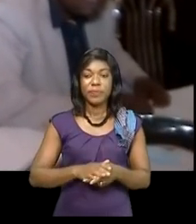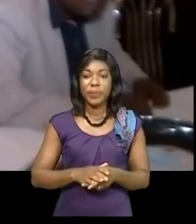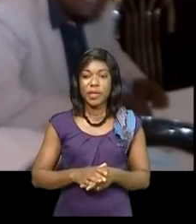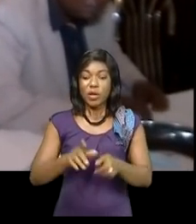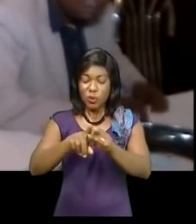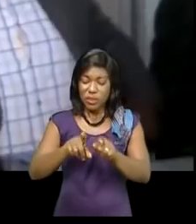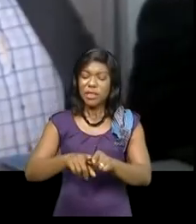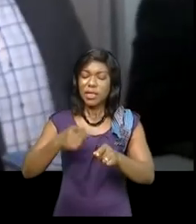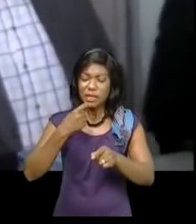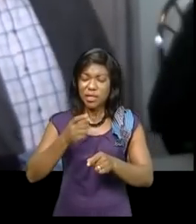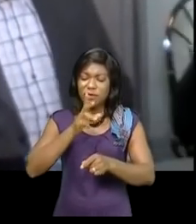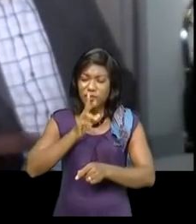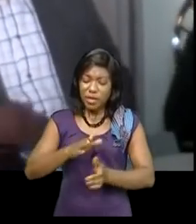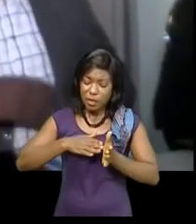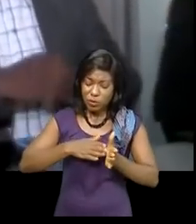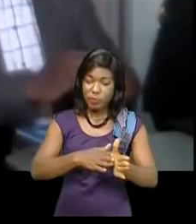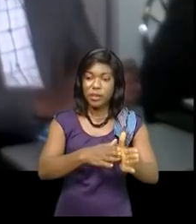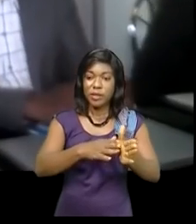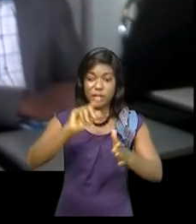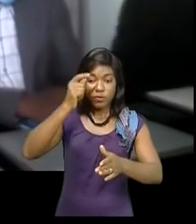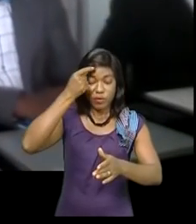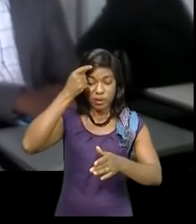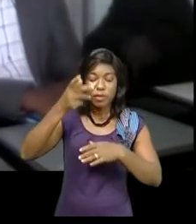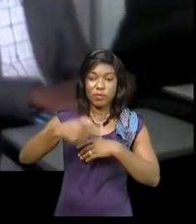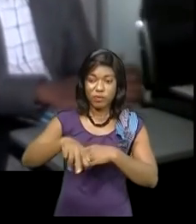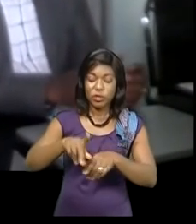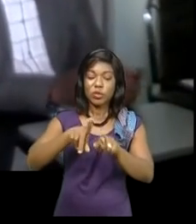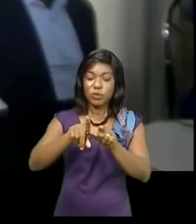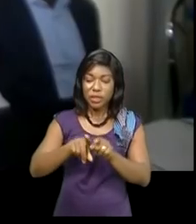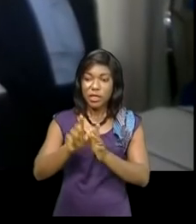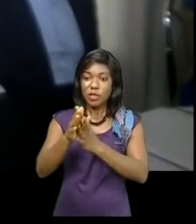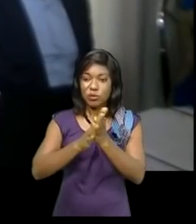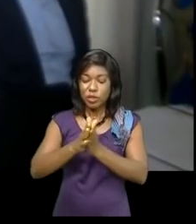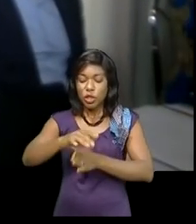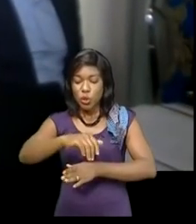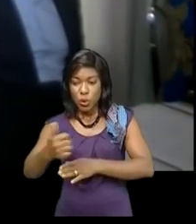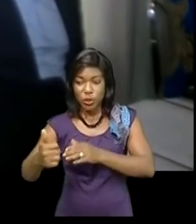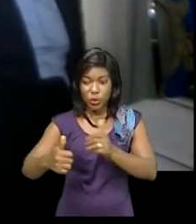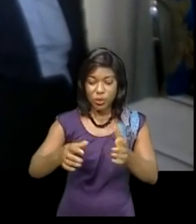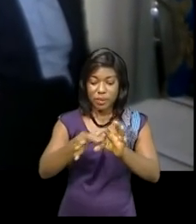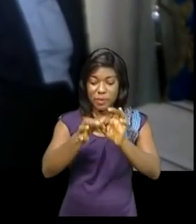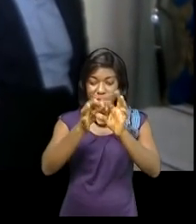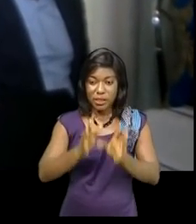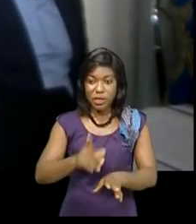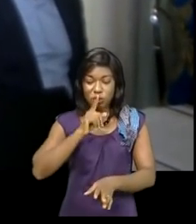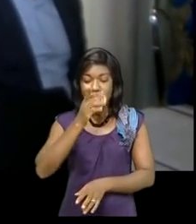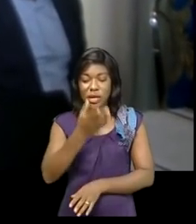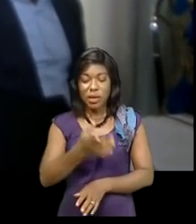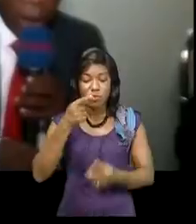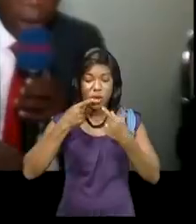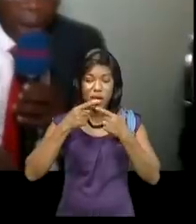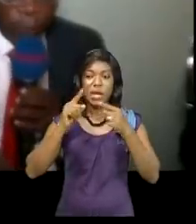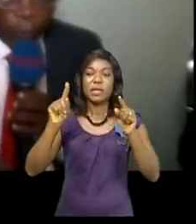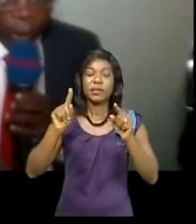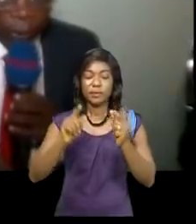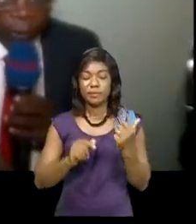gouvernement provincial aux activités de ce comité et de mettre un vœu de voir d'autres partenaires s'impliquer aussi dans la réussite de cet objectif